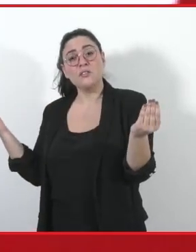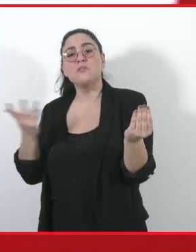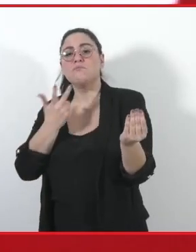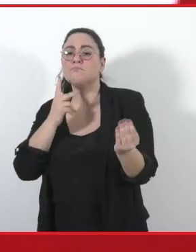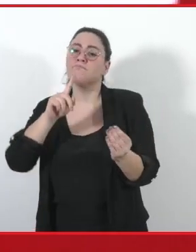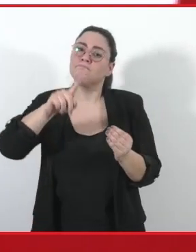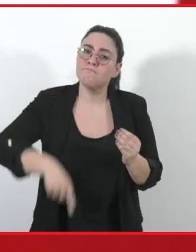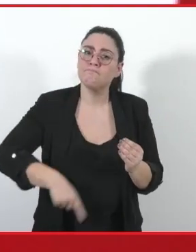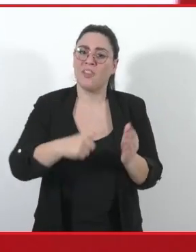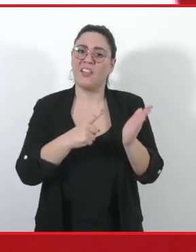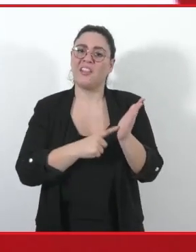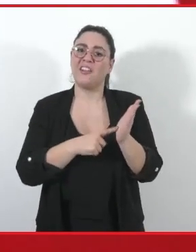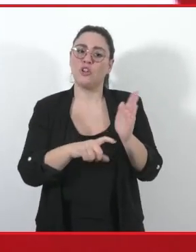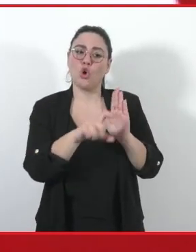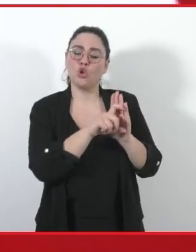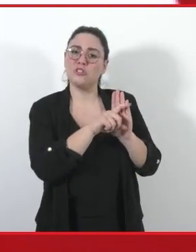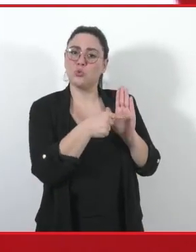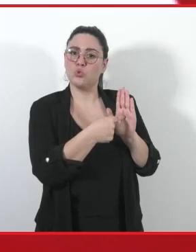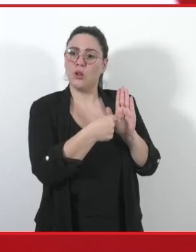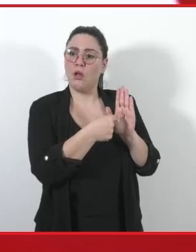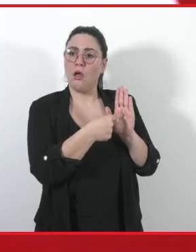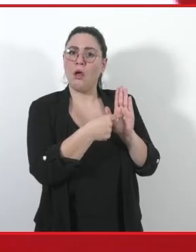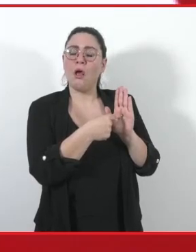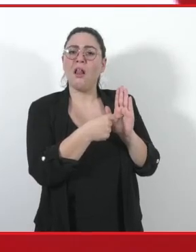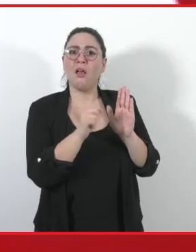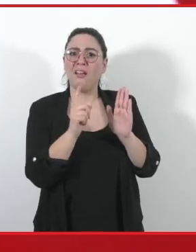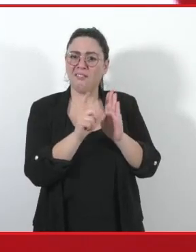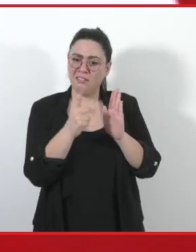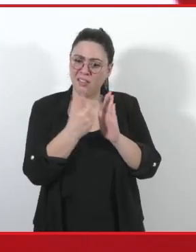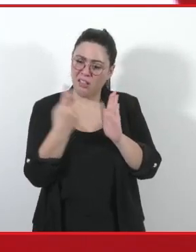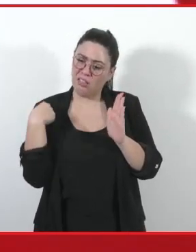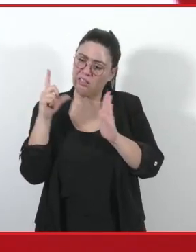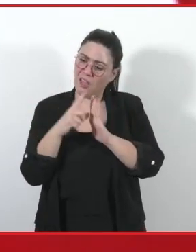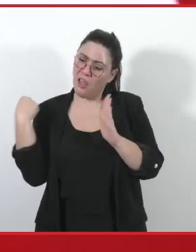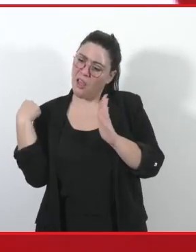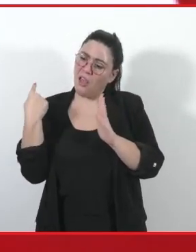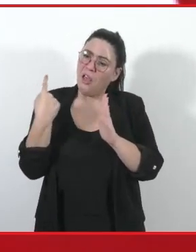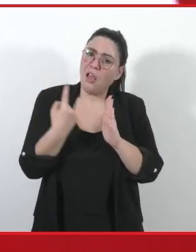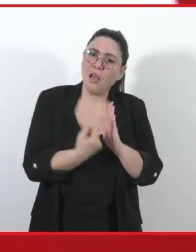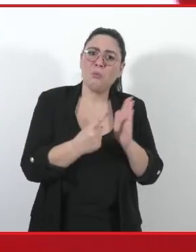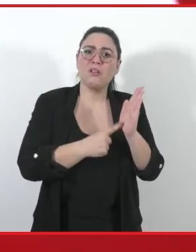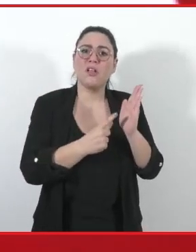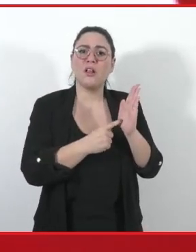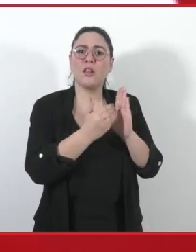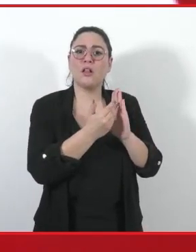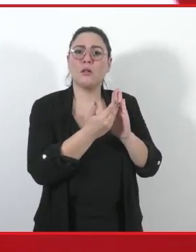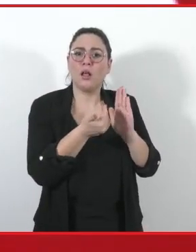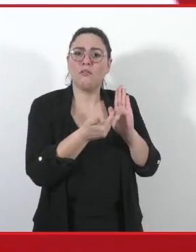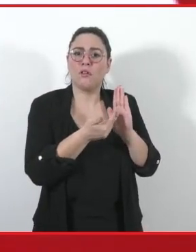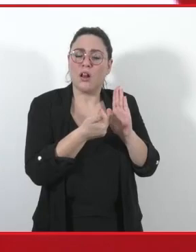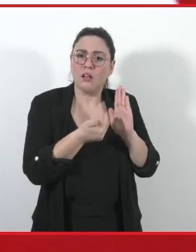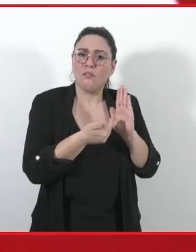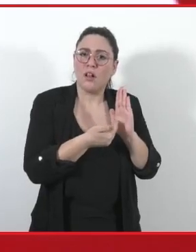costituzionali è stata man mano distrutta o comunque ridotta. E quindi, come quello appunto il